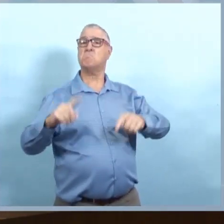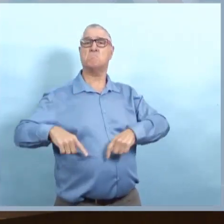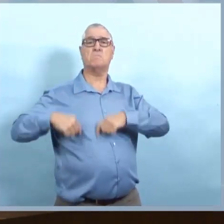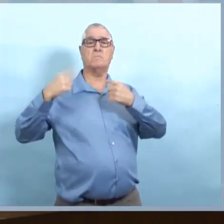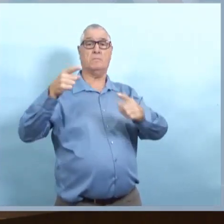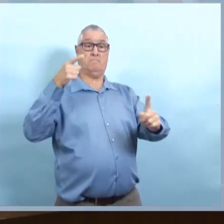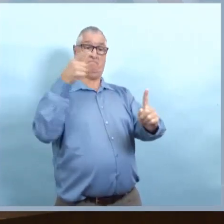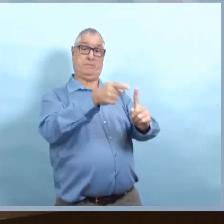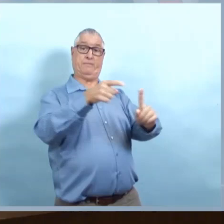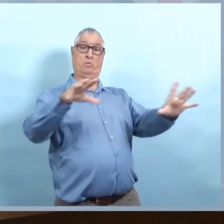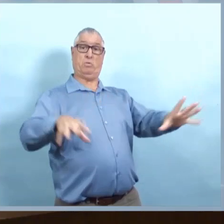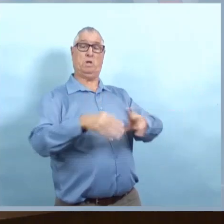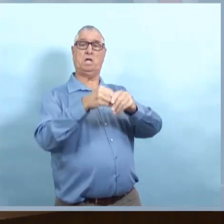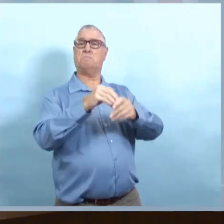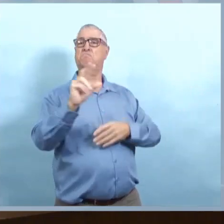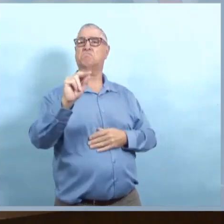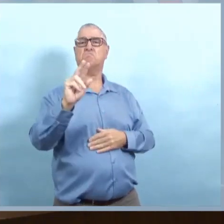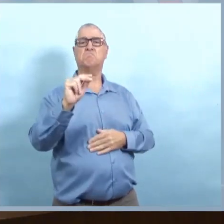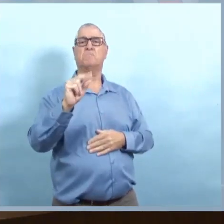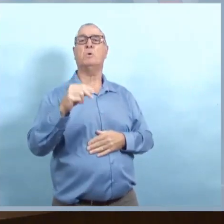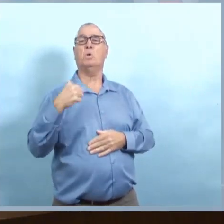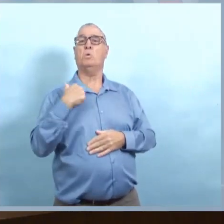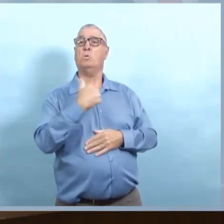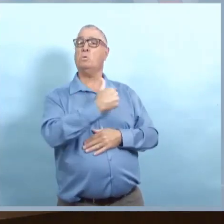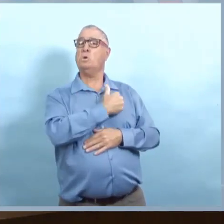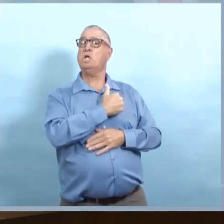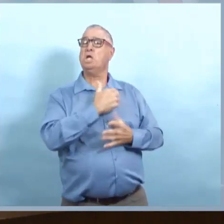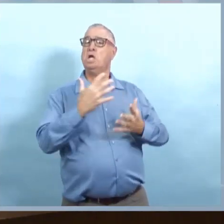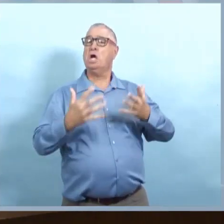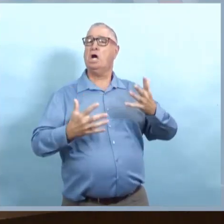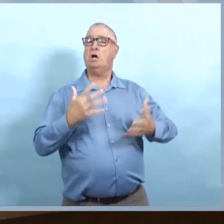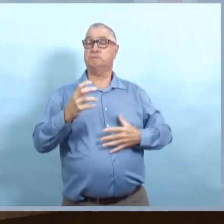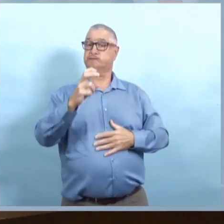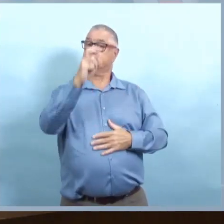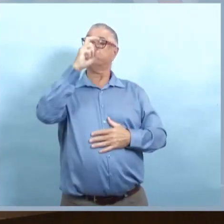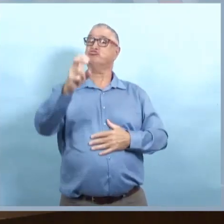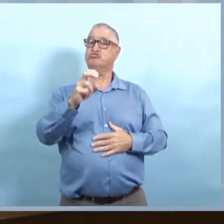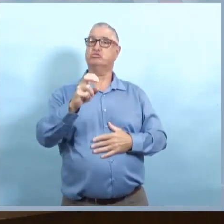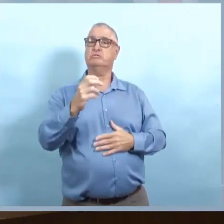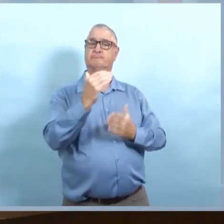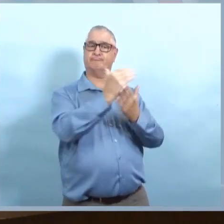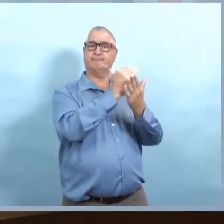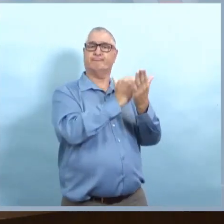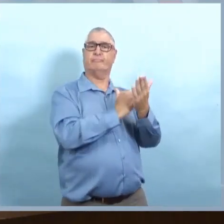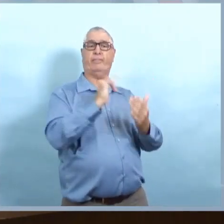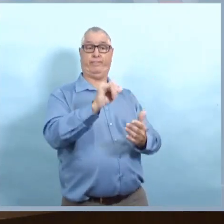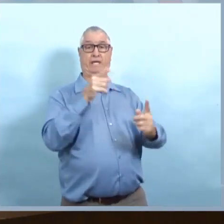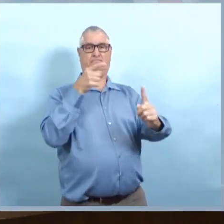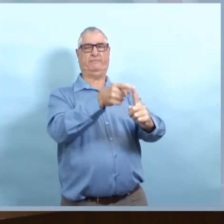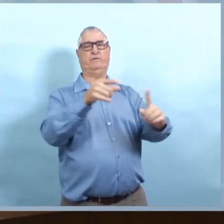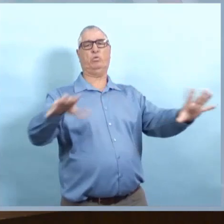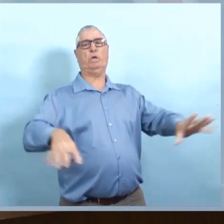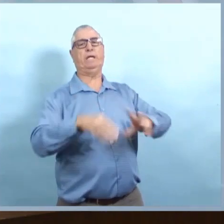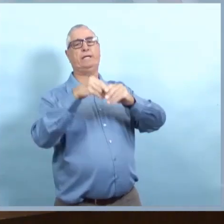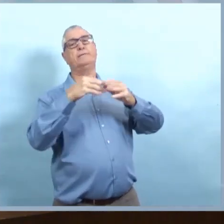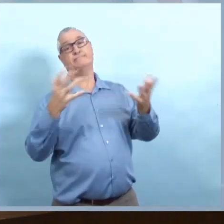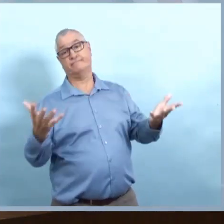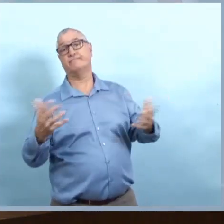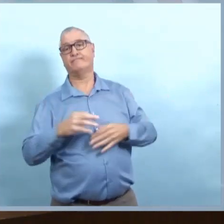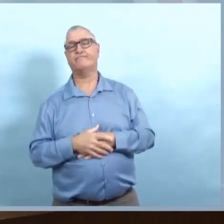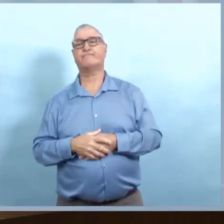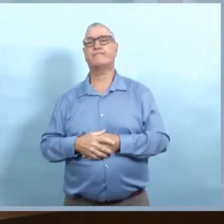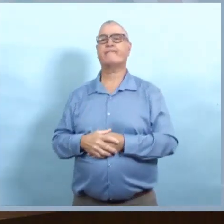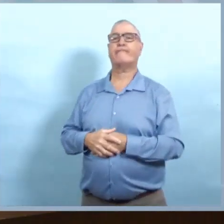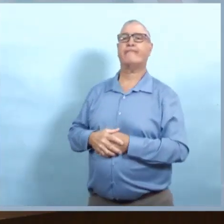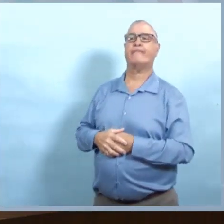des funérailles au Maintoba? Au Maintoba, je ne suis pas au courant d'un mariage en particulier. Nous avons